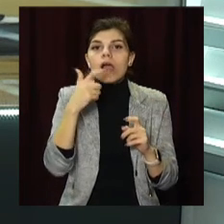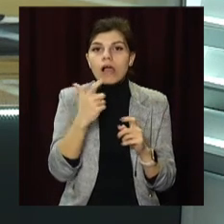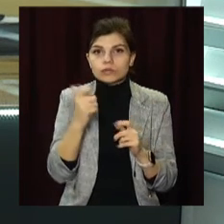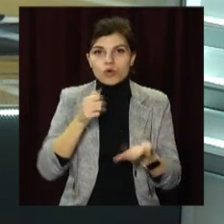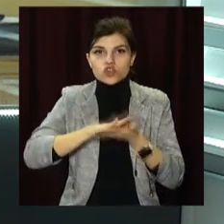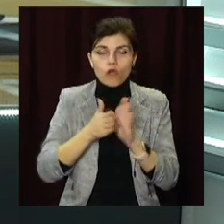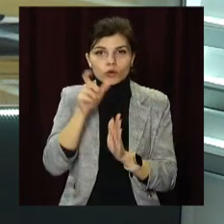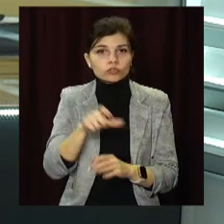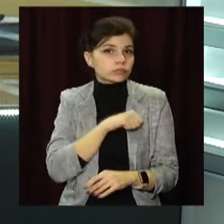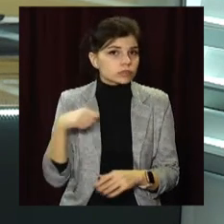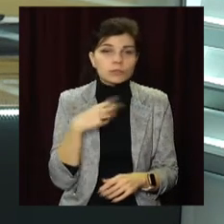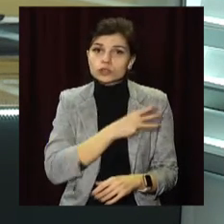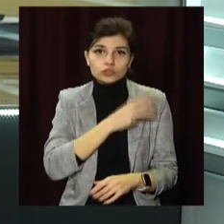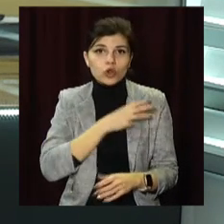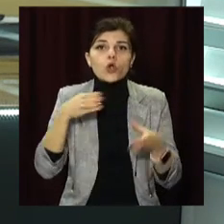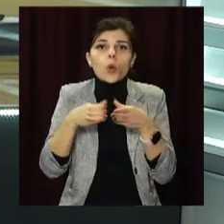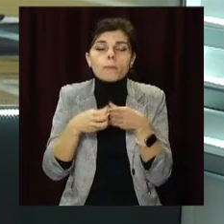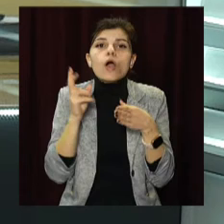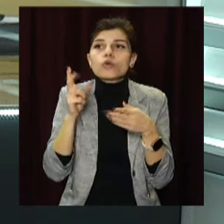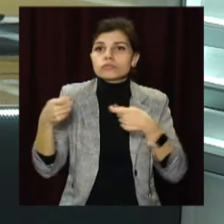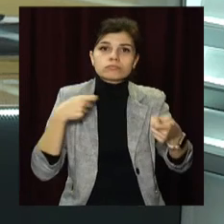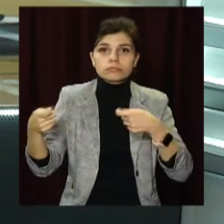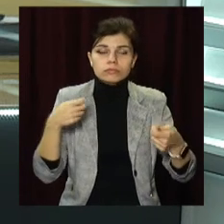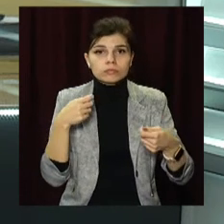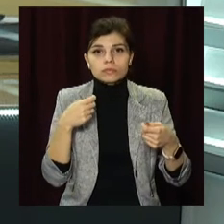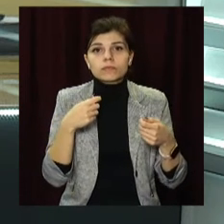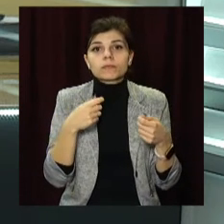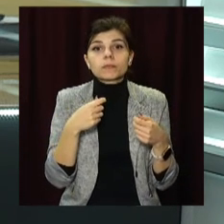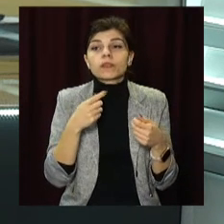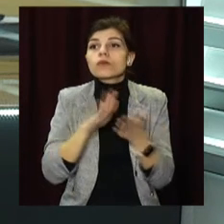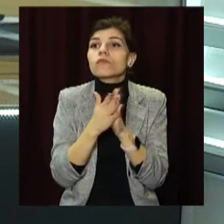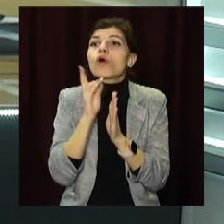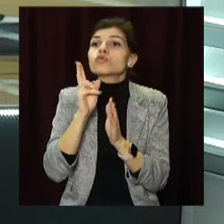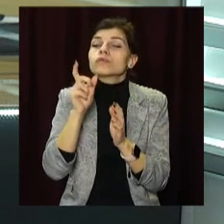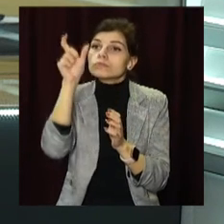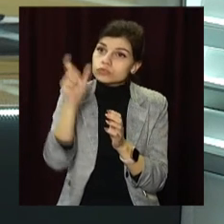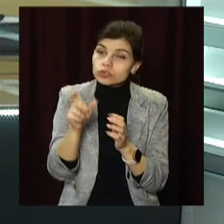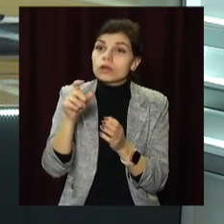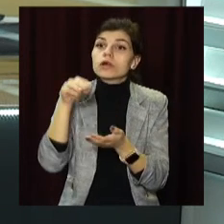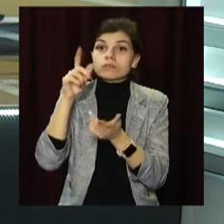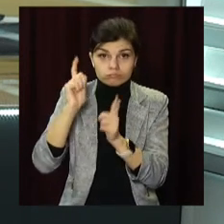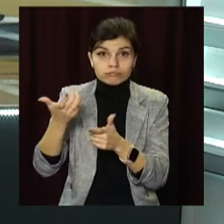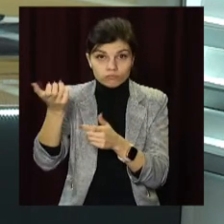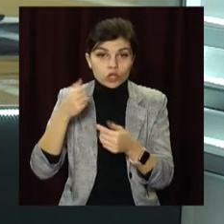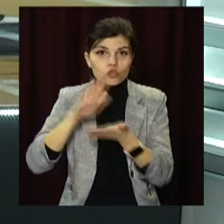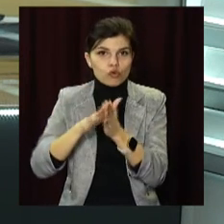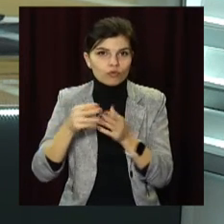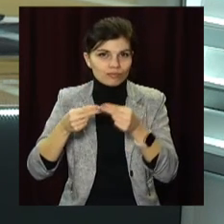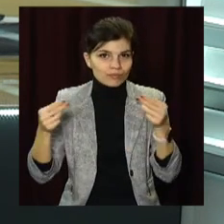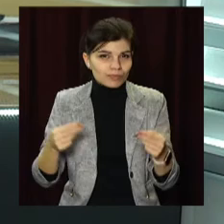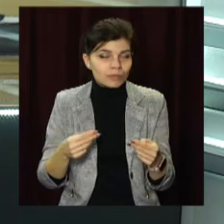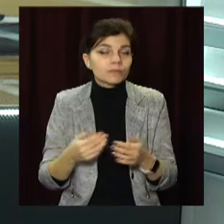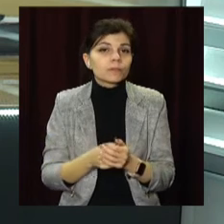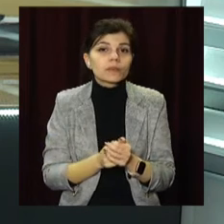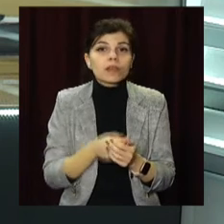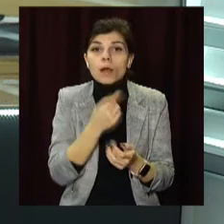блакитного палива і тим самим зменшити витрати на комірне. Для цього їм необхідно лише обрати нового постачальника та заповнити онлайн